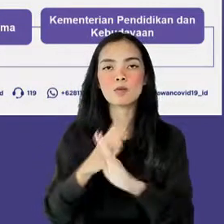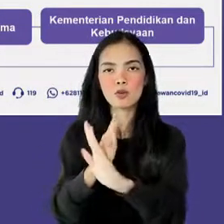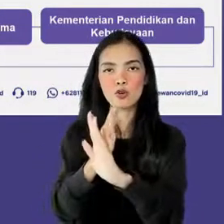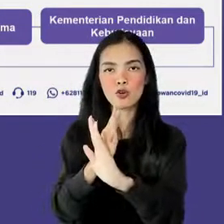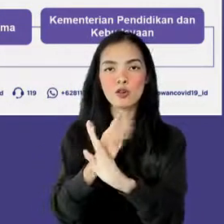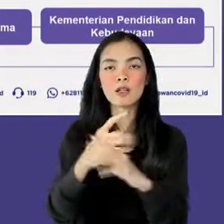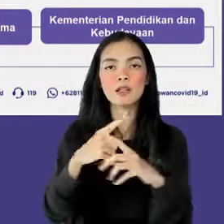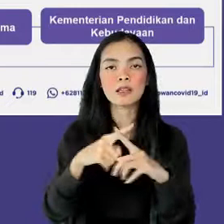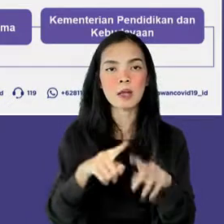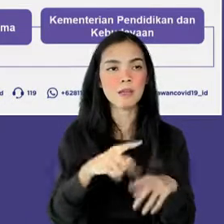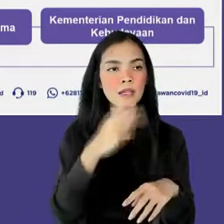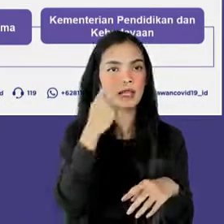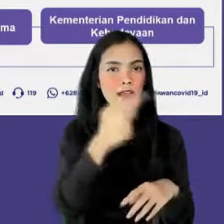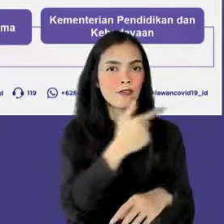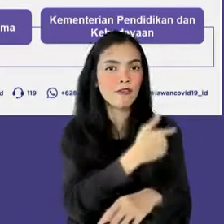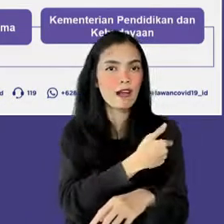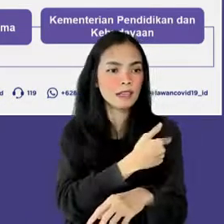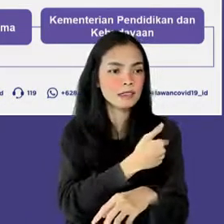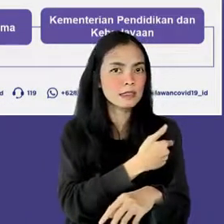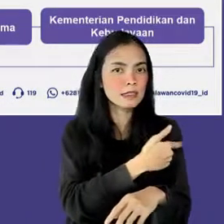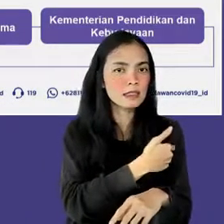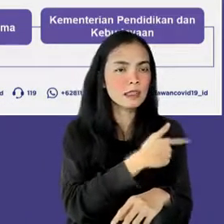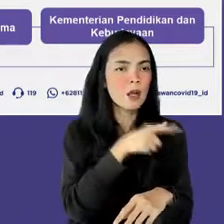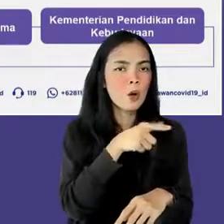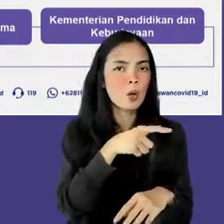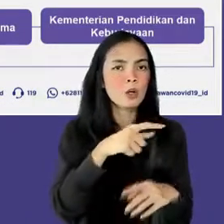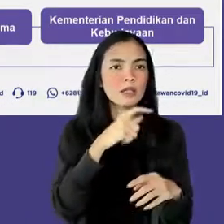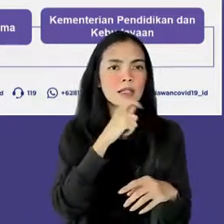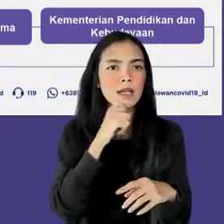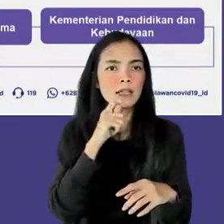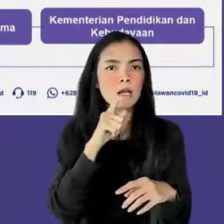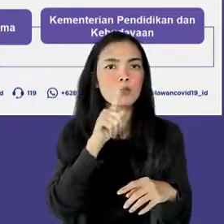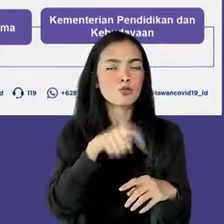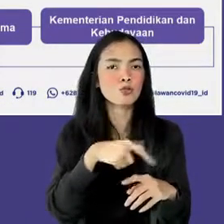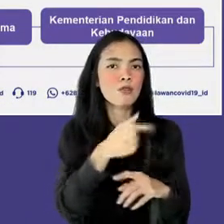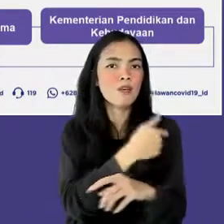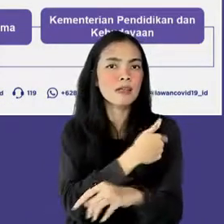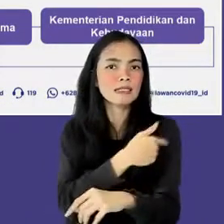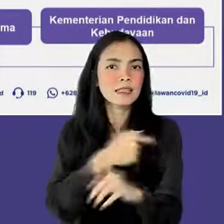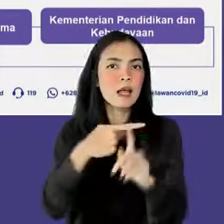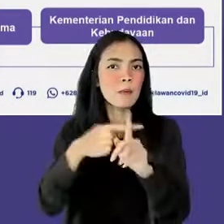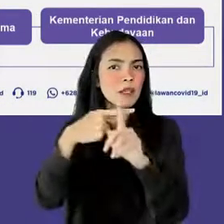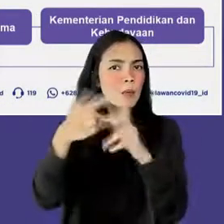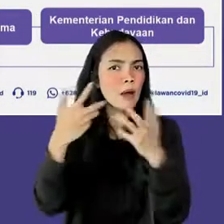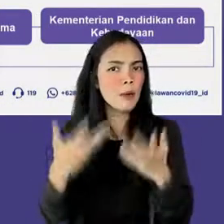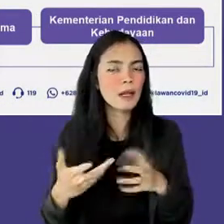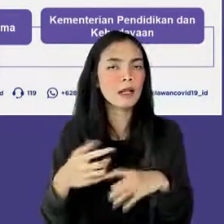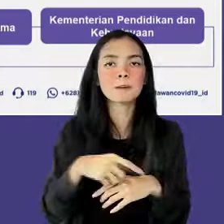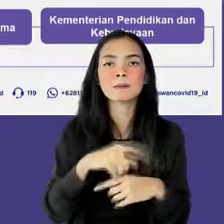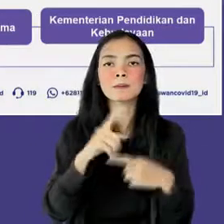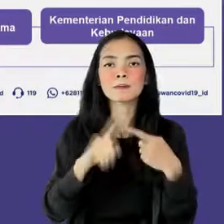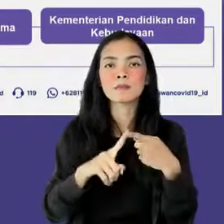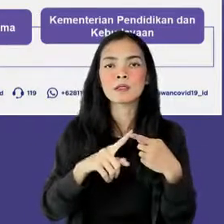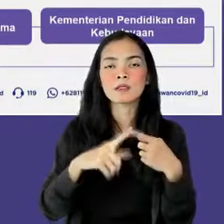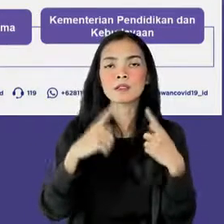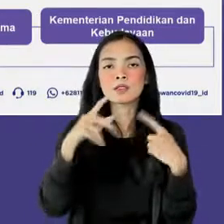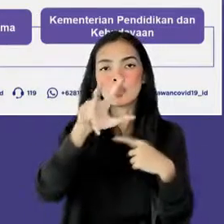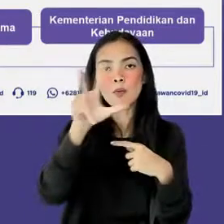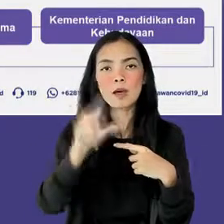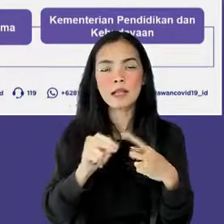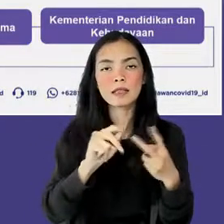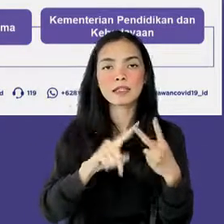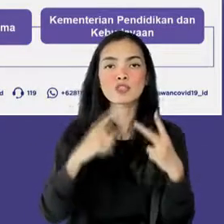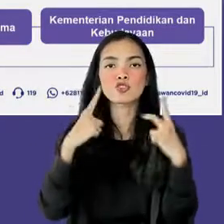evaluasi cakupan vaksinasi, ditemukan bahwa daerah yang perlu ditingkatkan vaksinasinya yaitu Provinsi Jawa Barat,